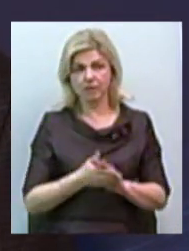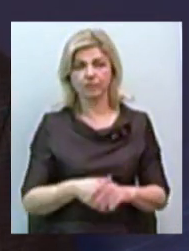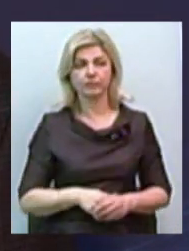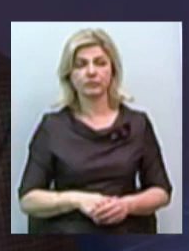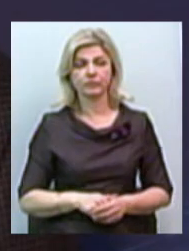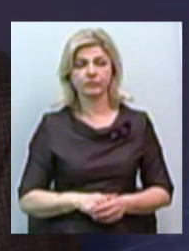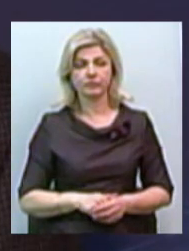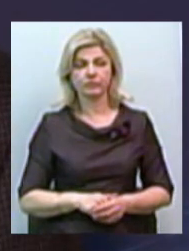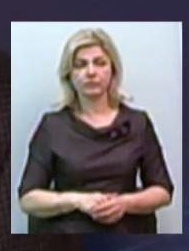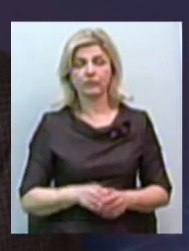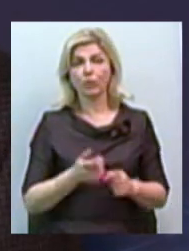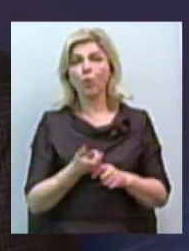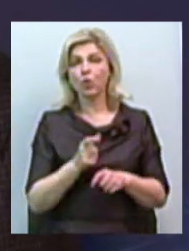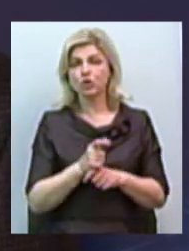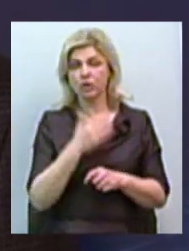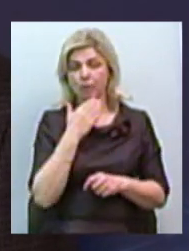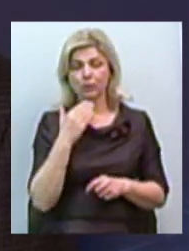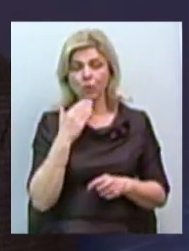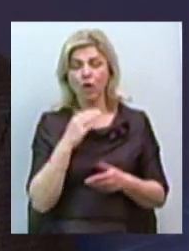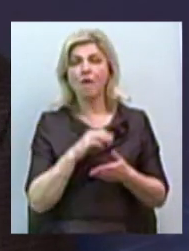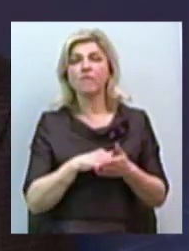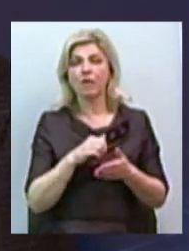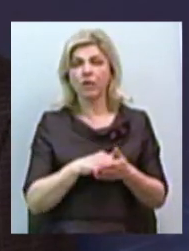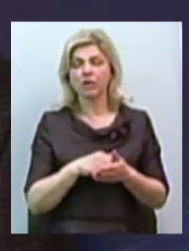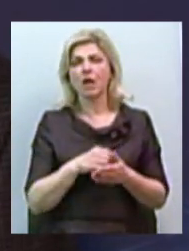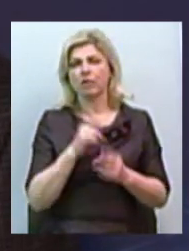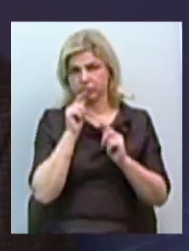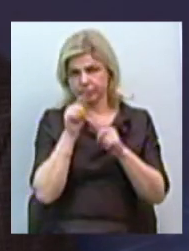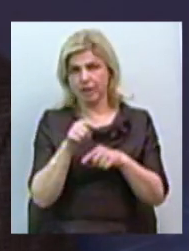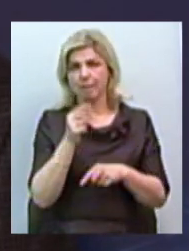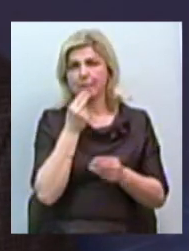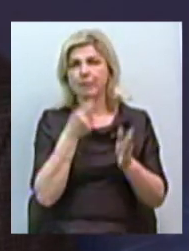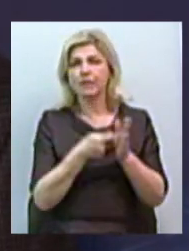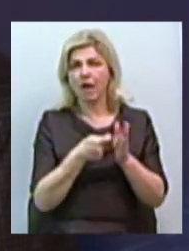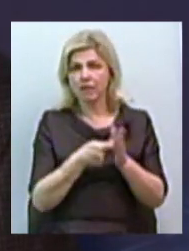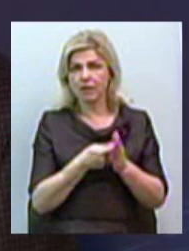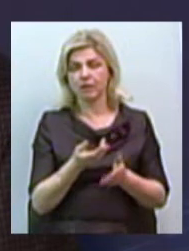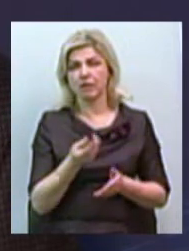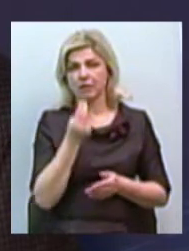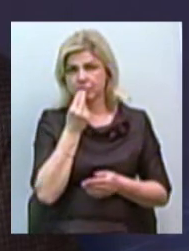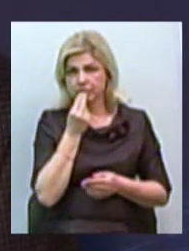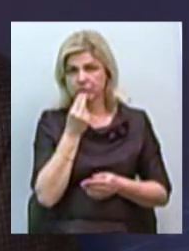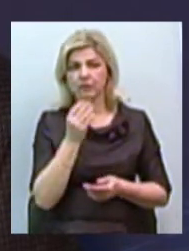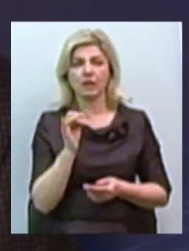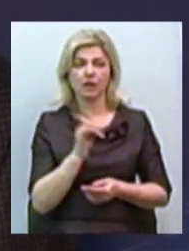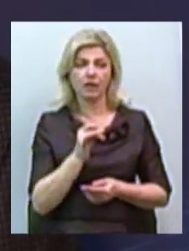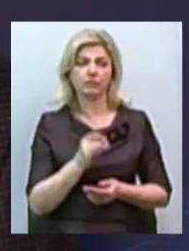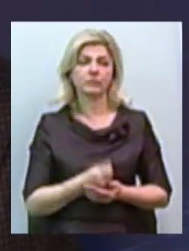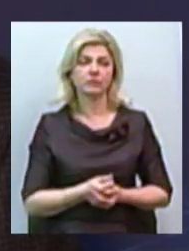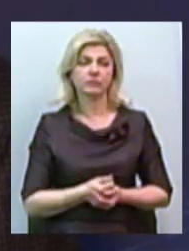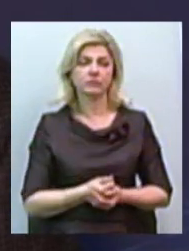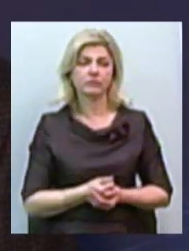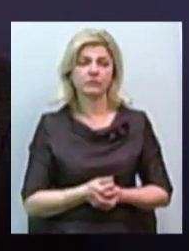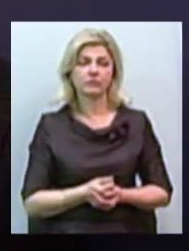Ось дуже багато факторів передається питання. Питання – це